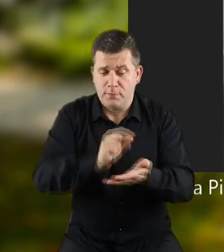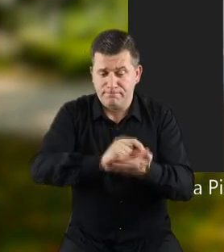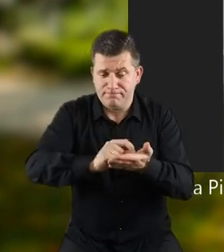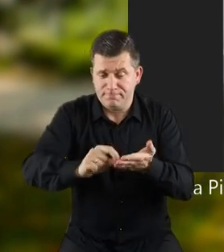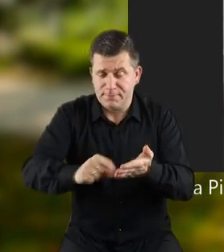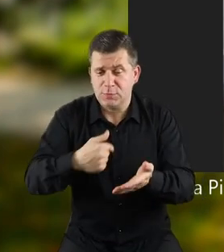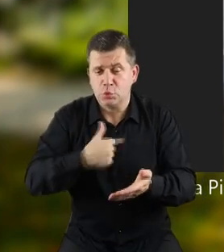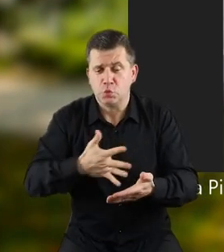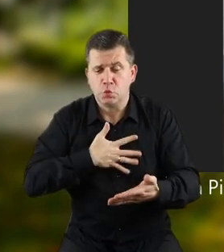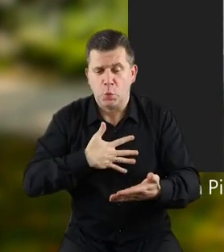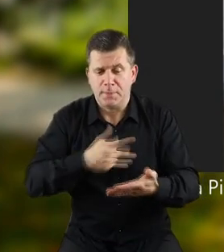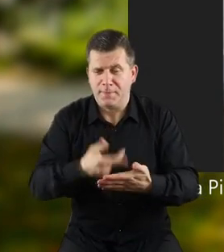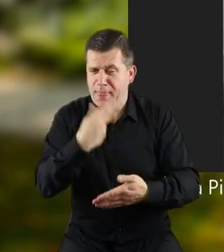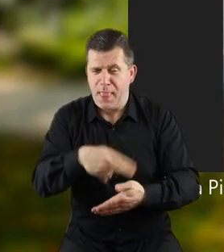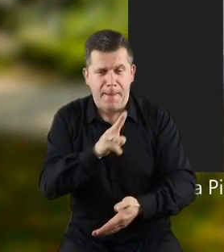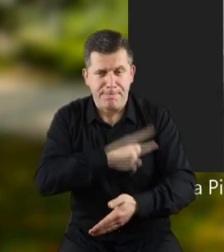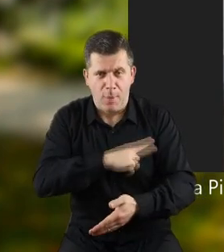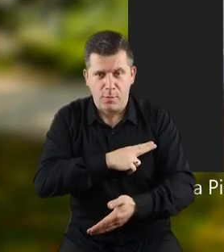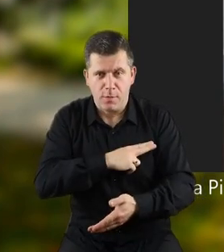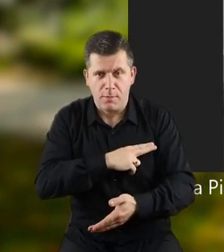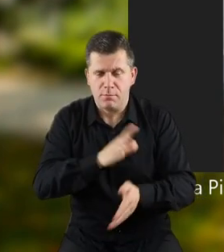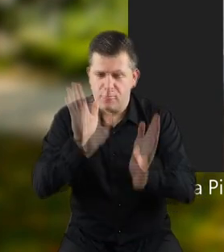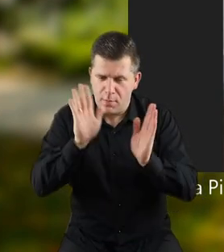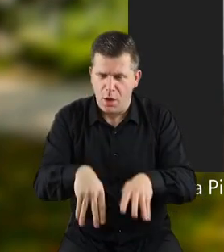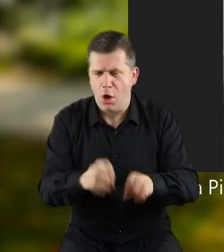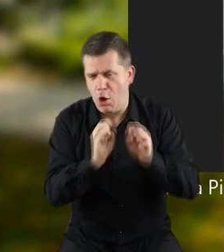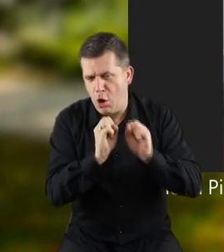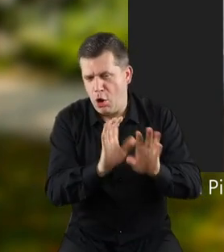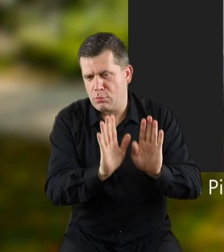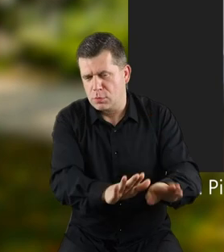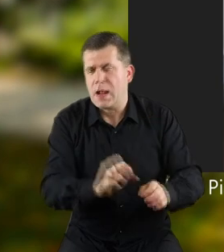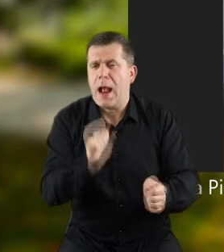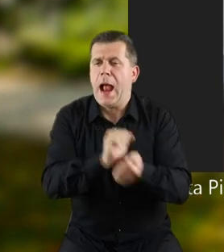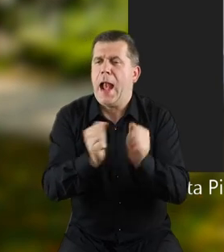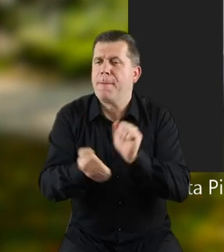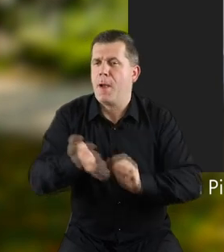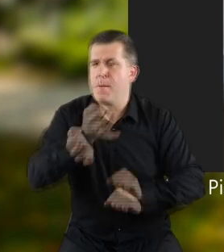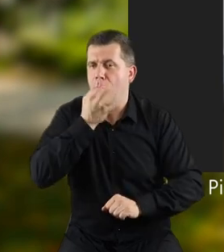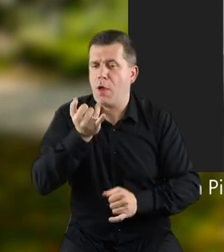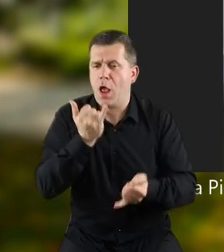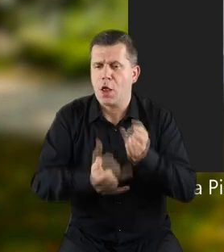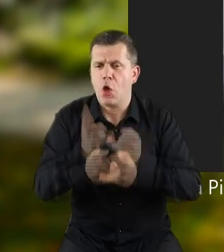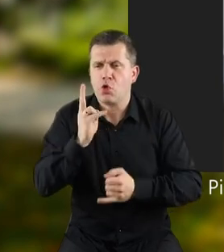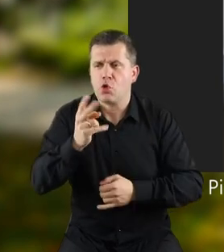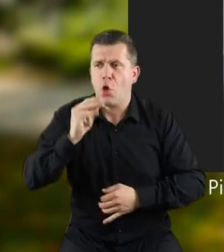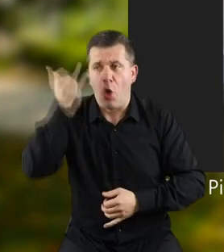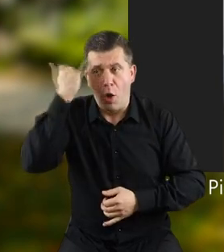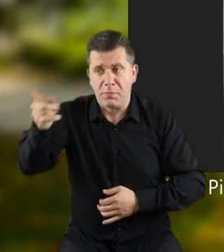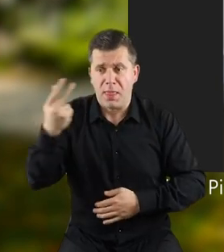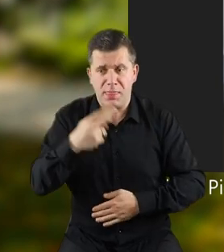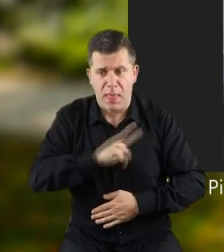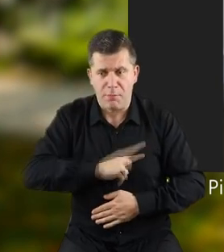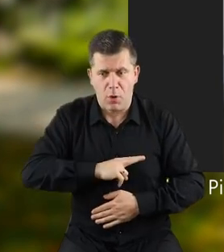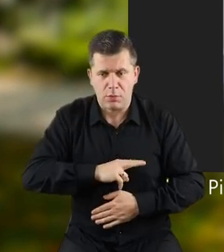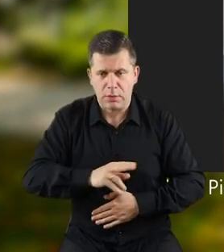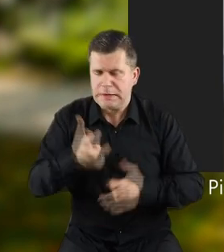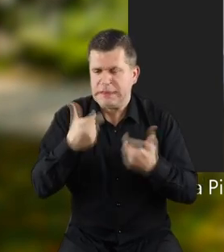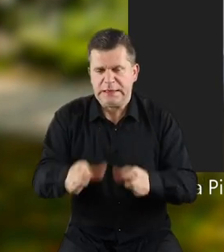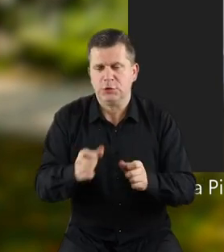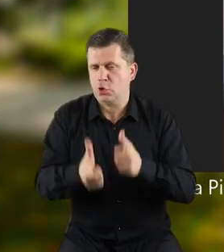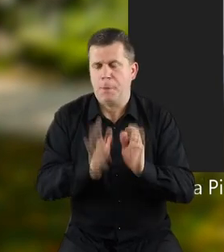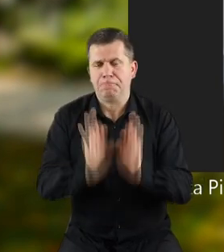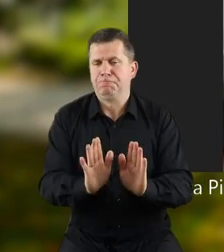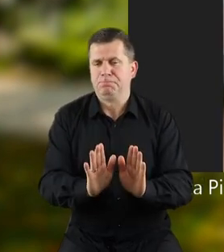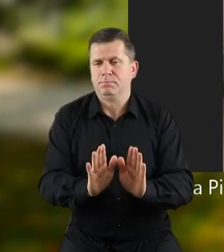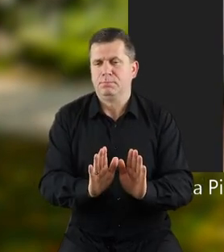napisaliśmy, nam się nie podoba, odpuścić albo poprawić. Ale jeśli się komuś nie podoba, nic z tym